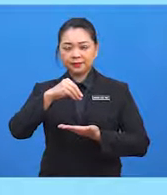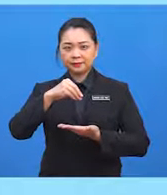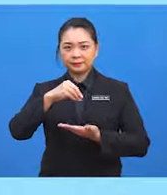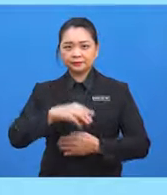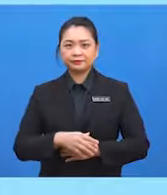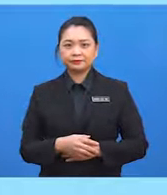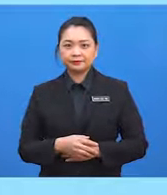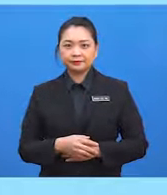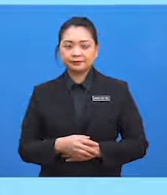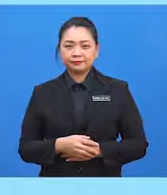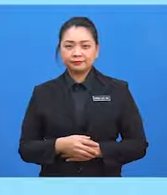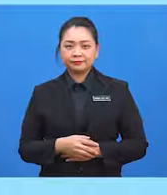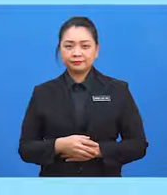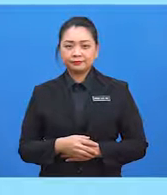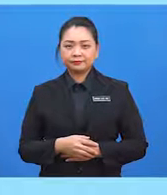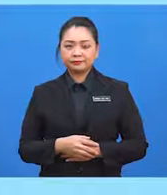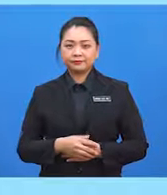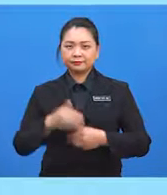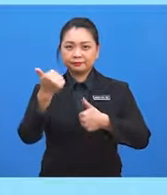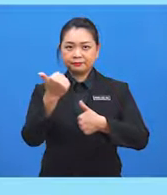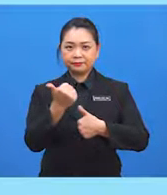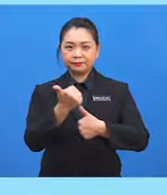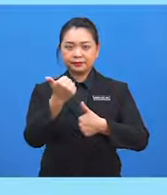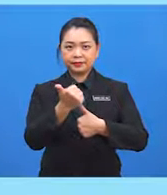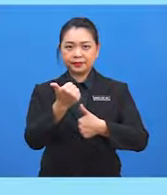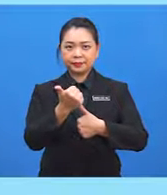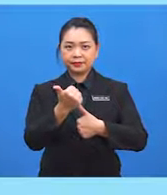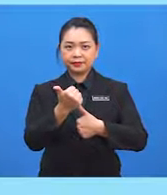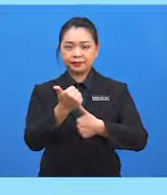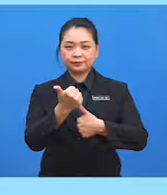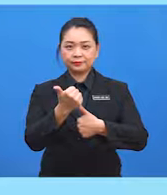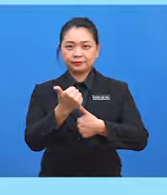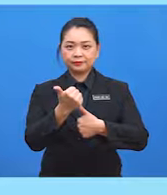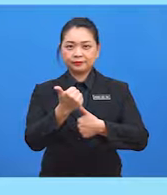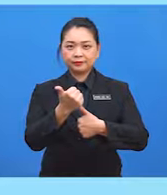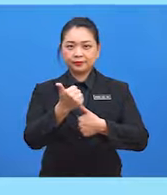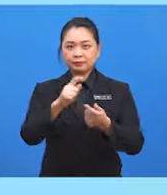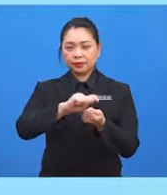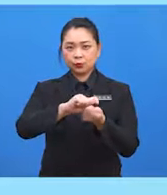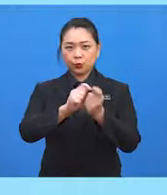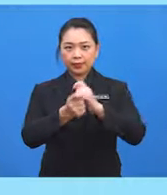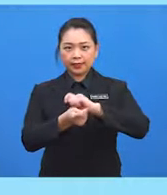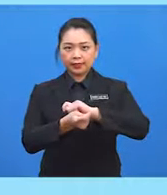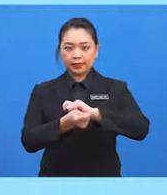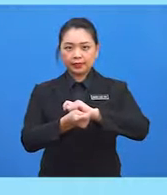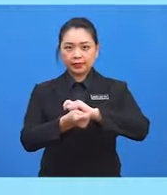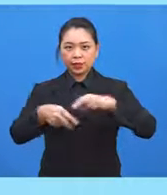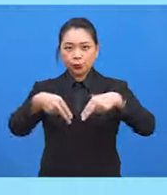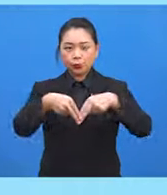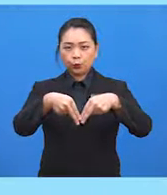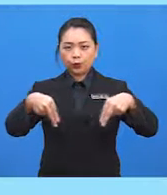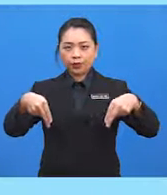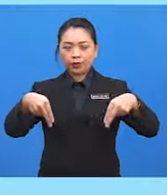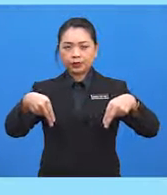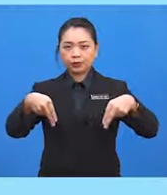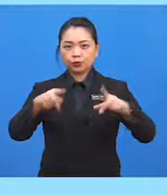lain. Iaitu, yang pertama, menukar unit ukuran sudut.